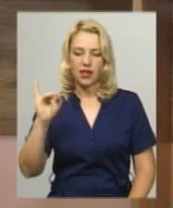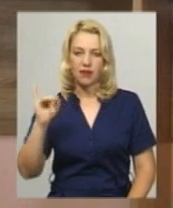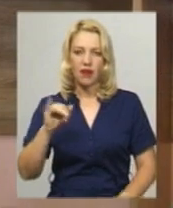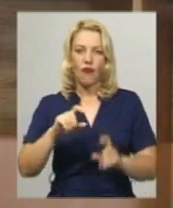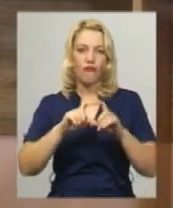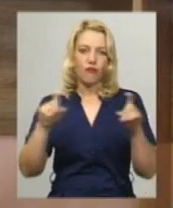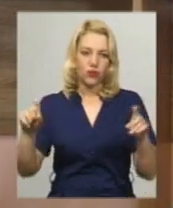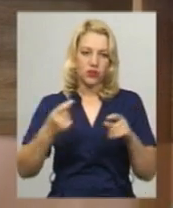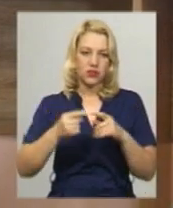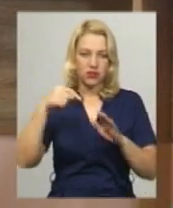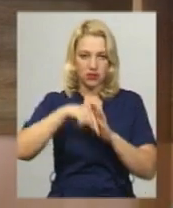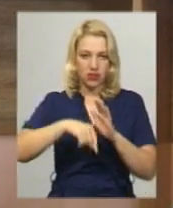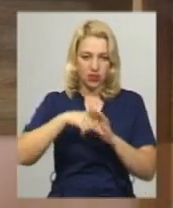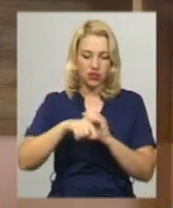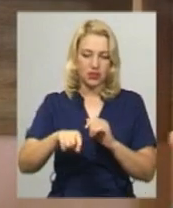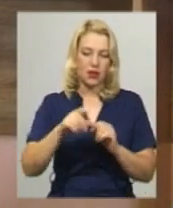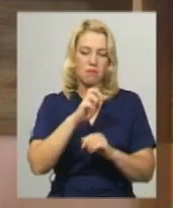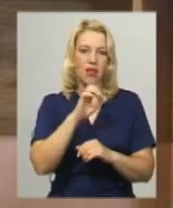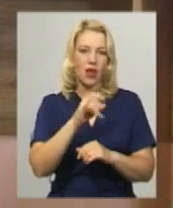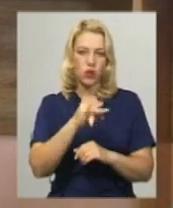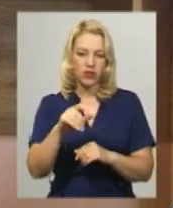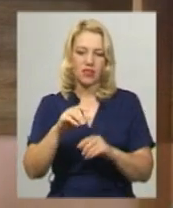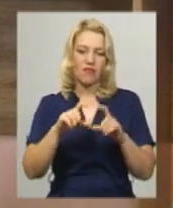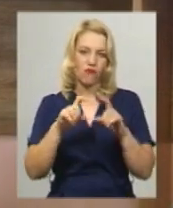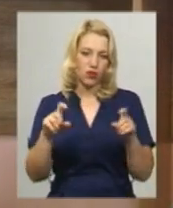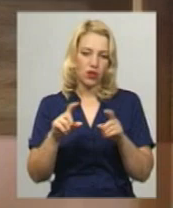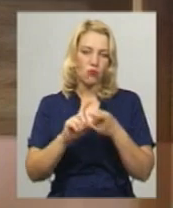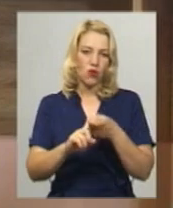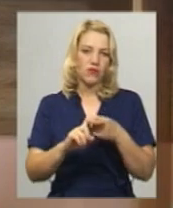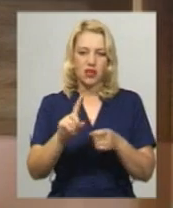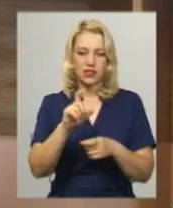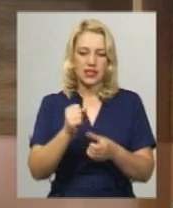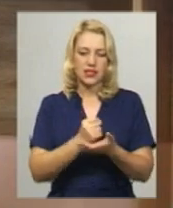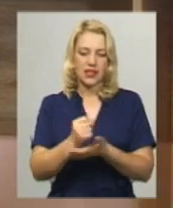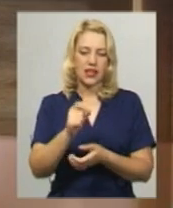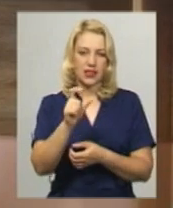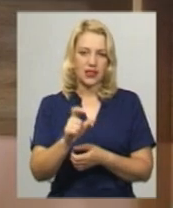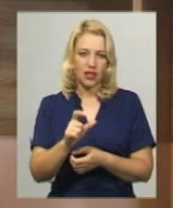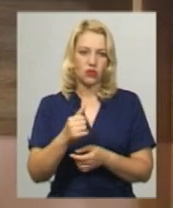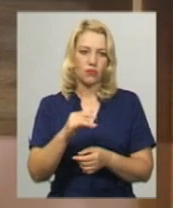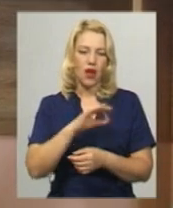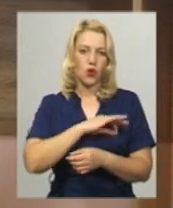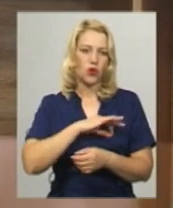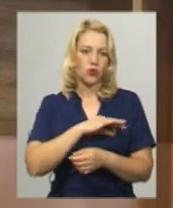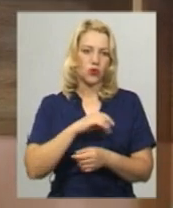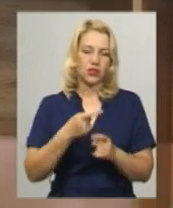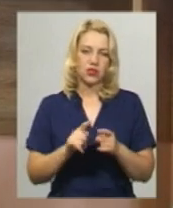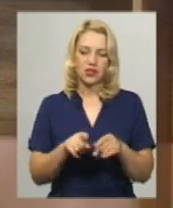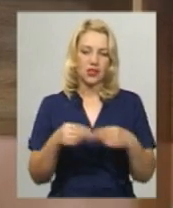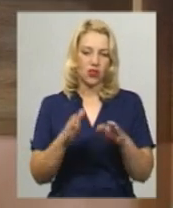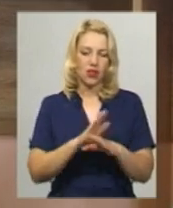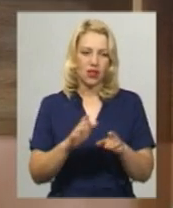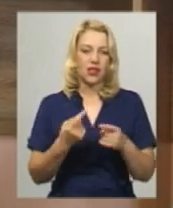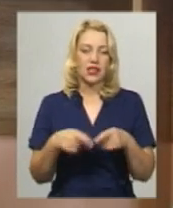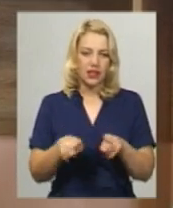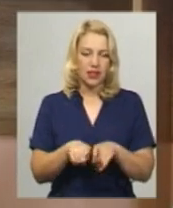фонд пов'язаний з кандидатом, на заході також присутній кандидат, але юридично це дає не кандидат. Тобто, є